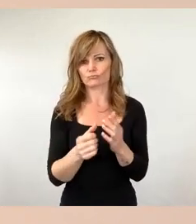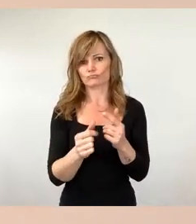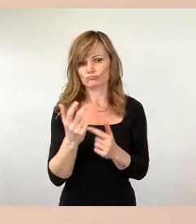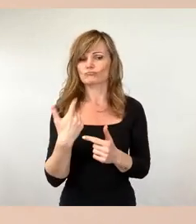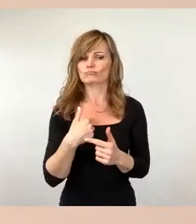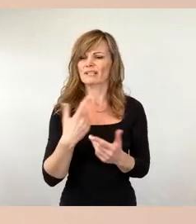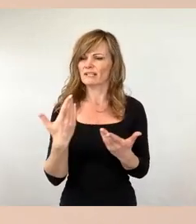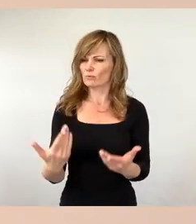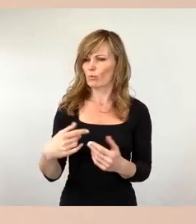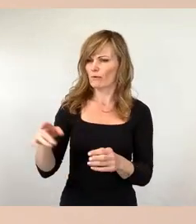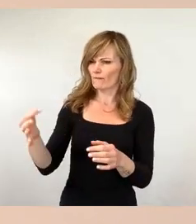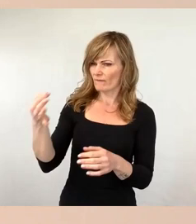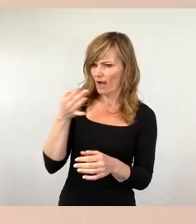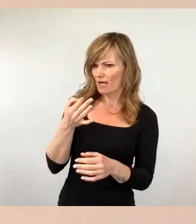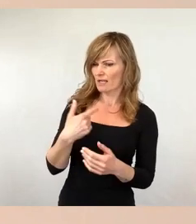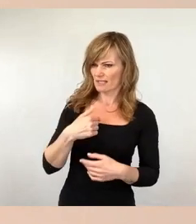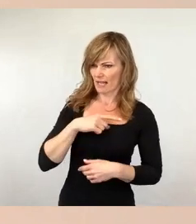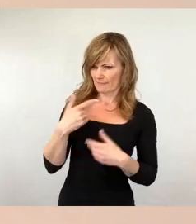im Laufe des